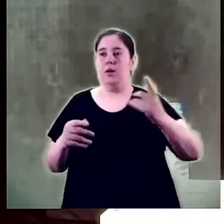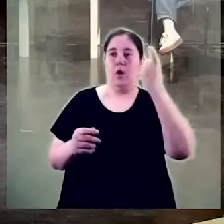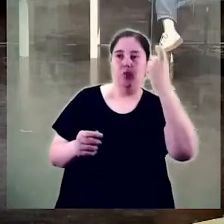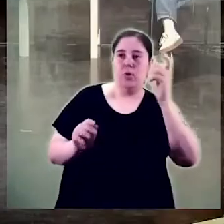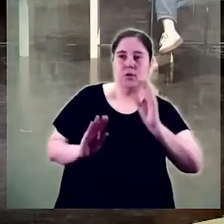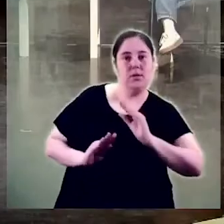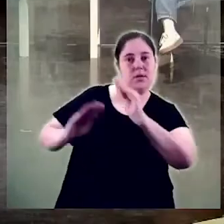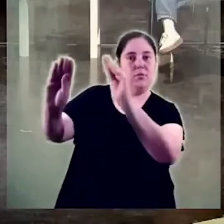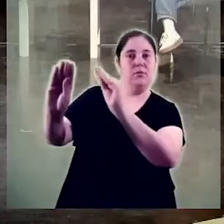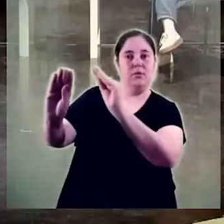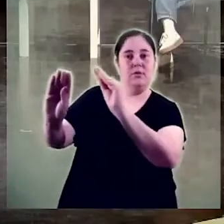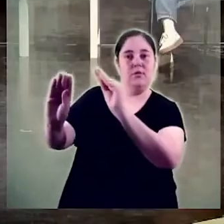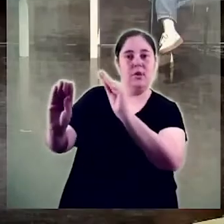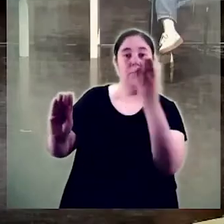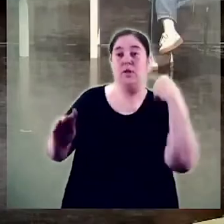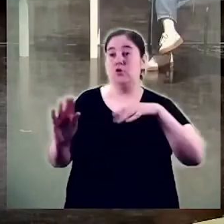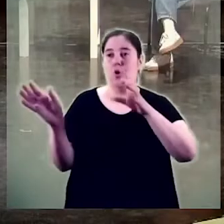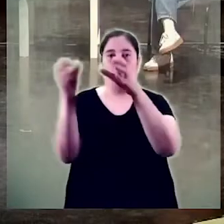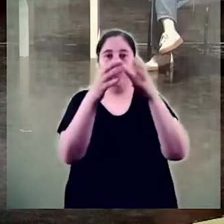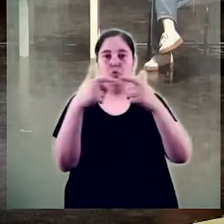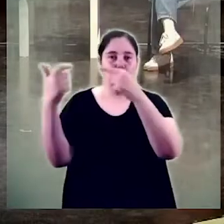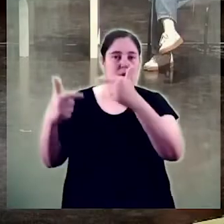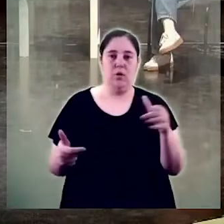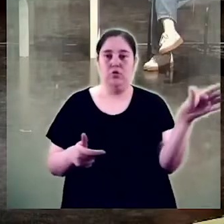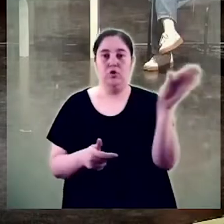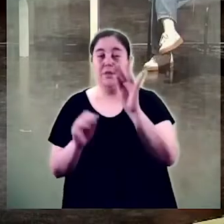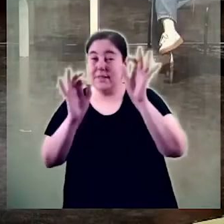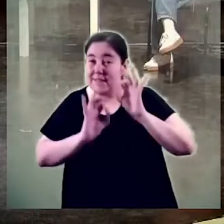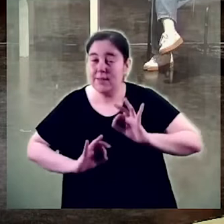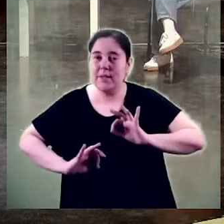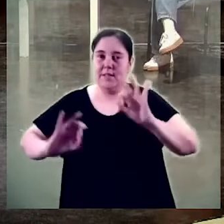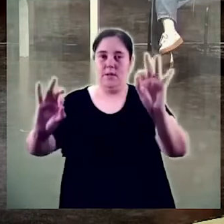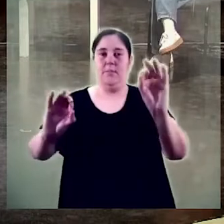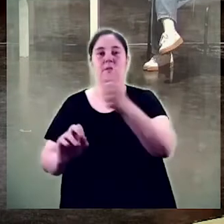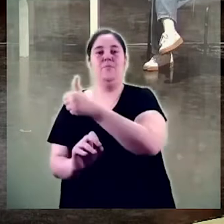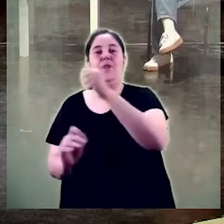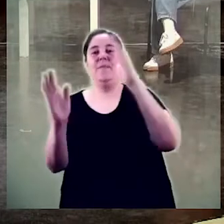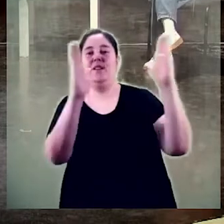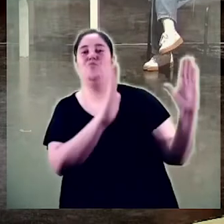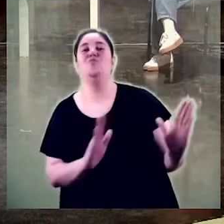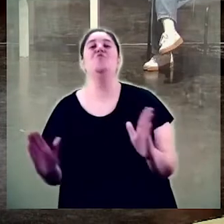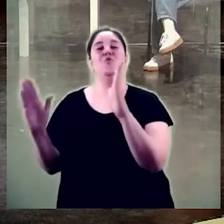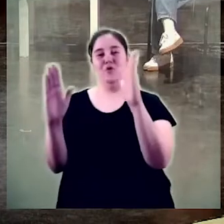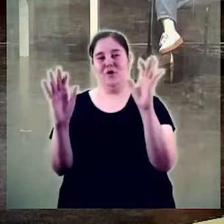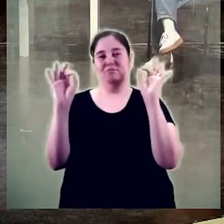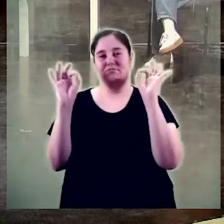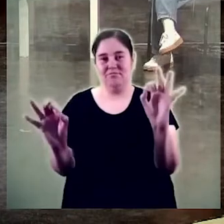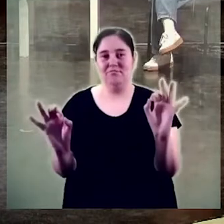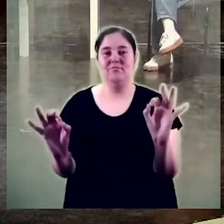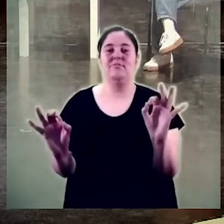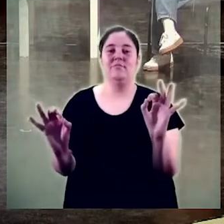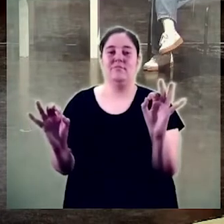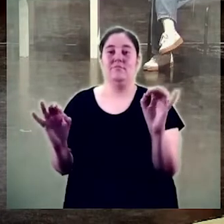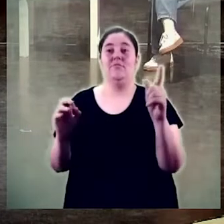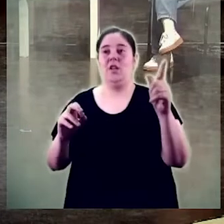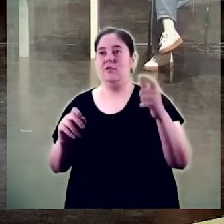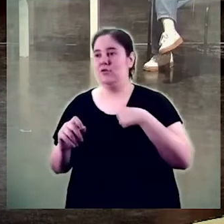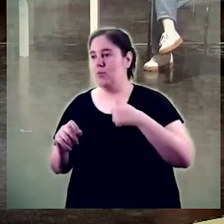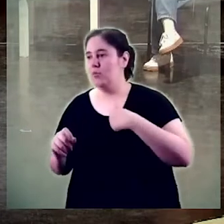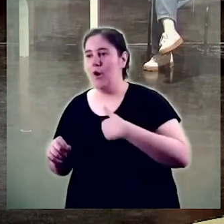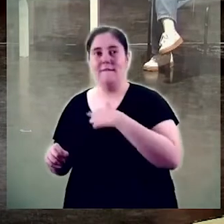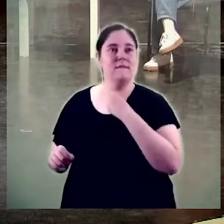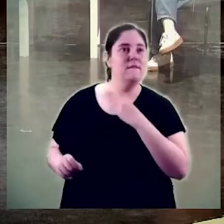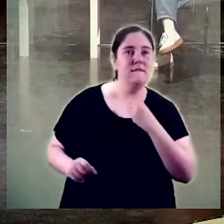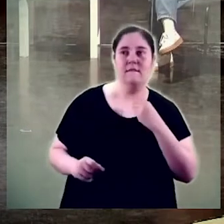és una constant a tots els grups del grau i especialment diria en aquesta primera promoció tan inquieta i